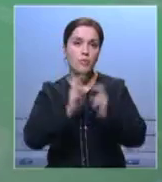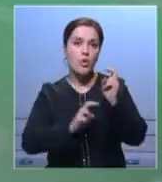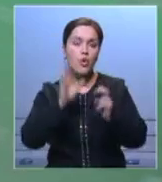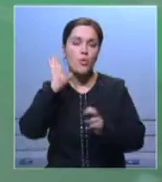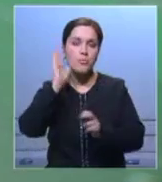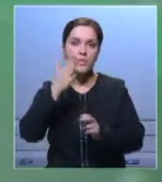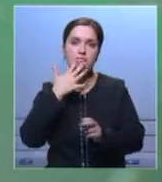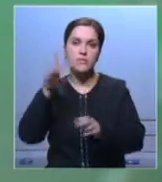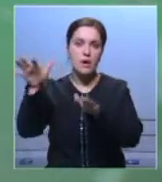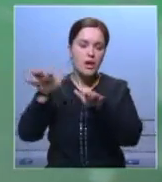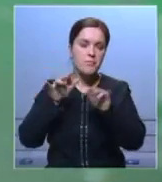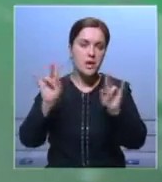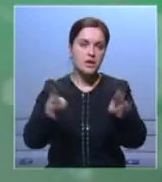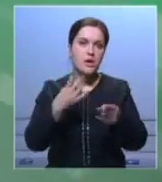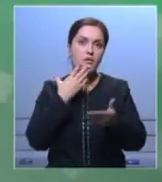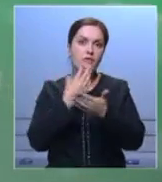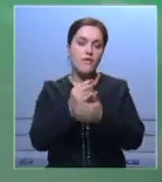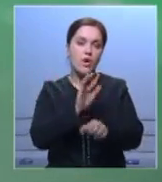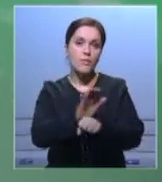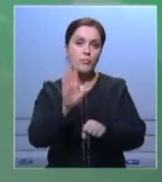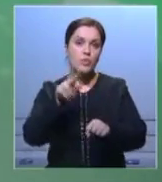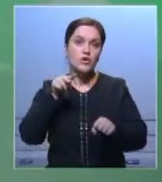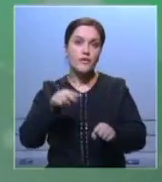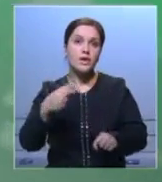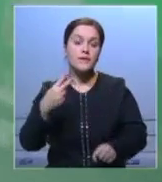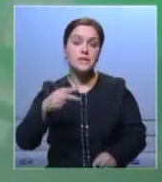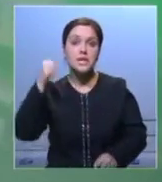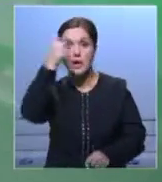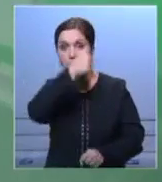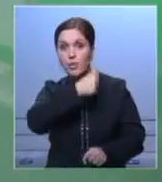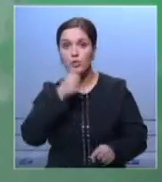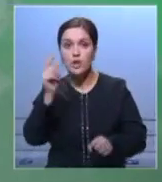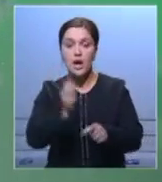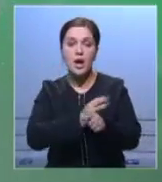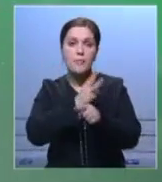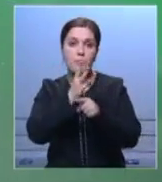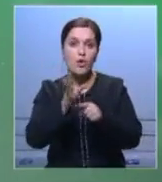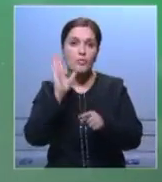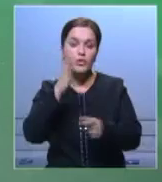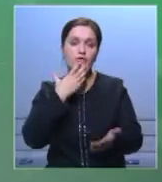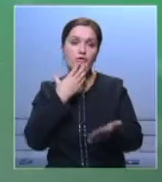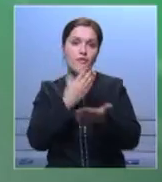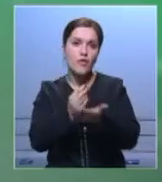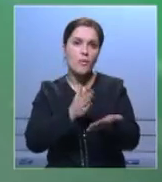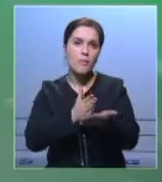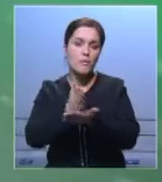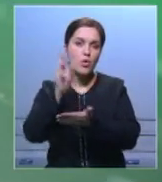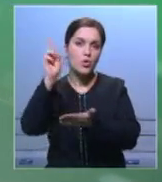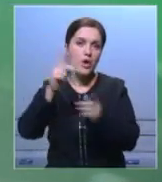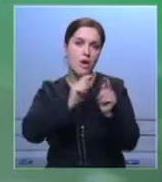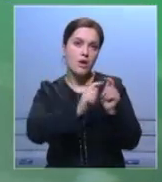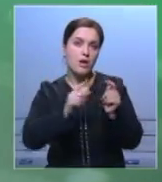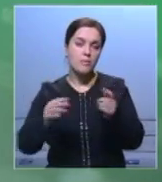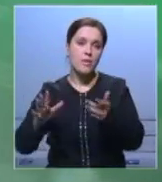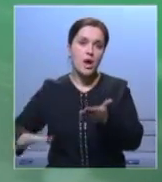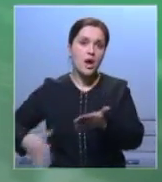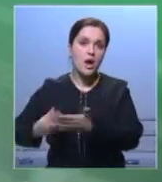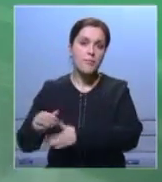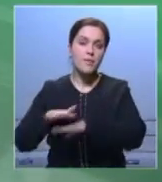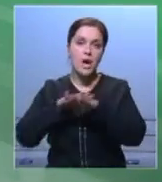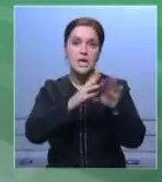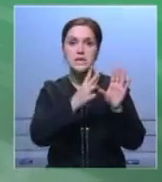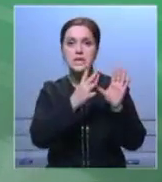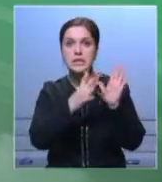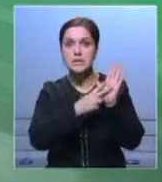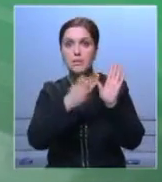на импортозамещение. Ожидается, что к 2020 году они обеспечат прирост внутренних прямых инвестиций в размере около 750